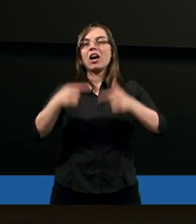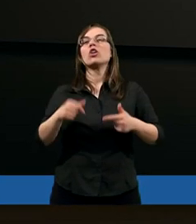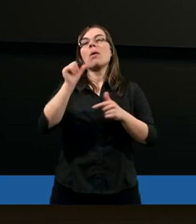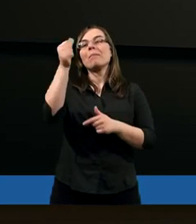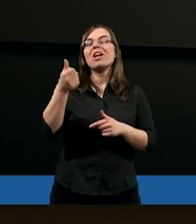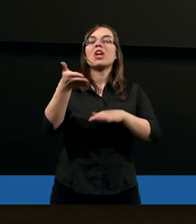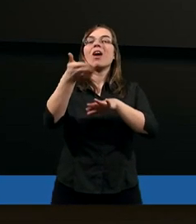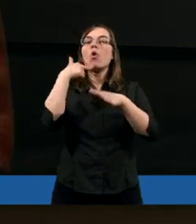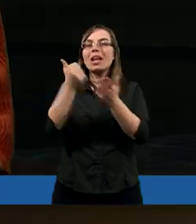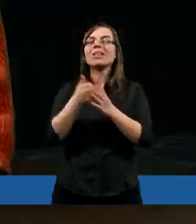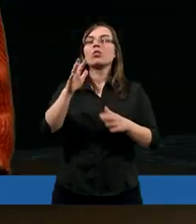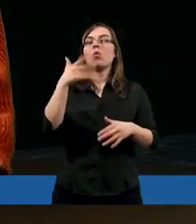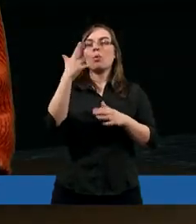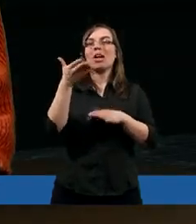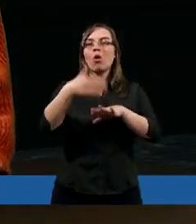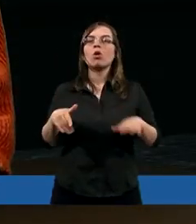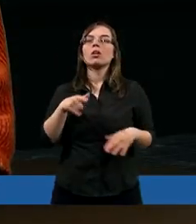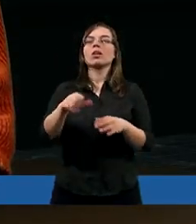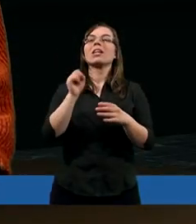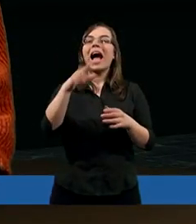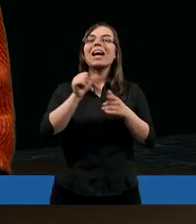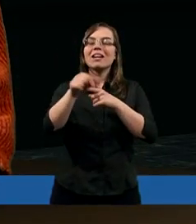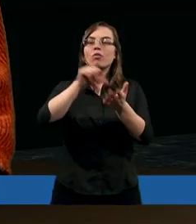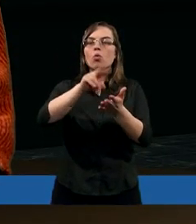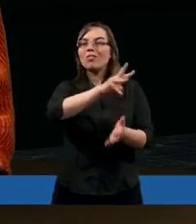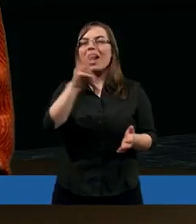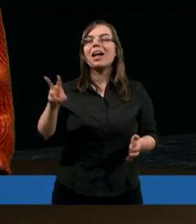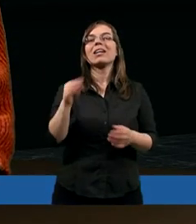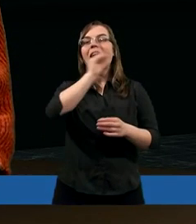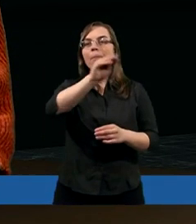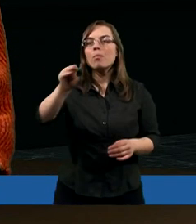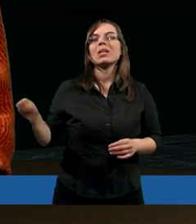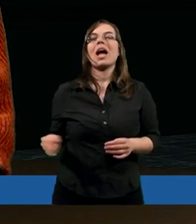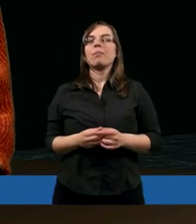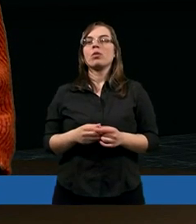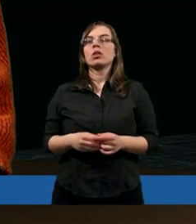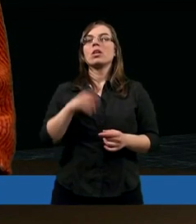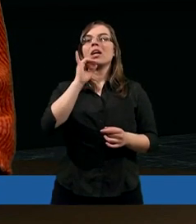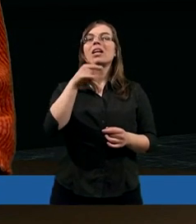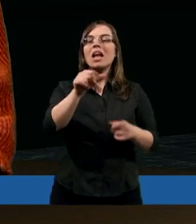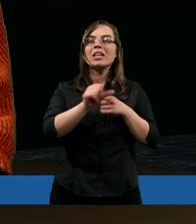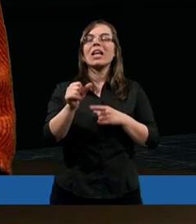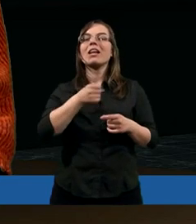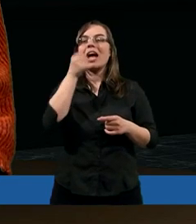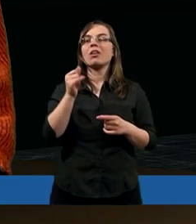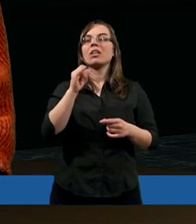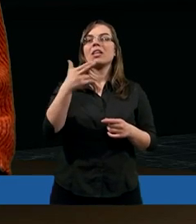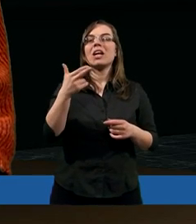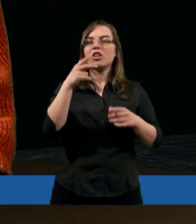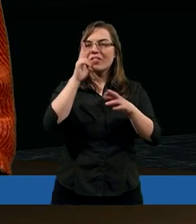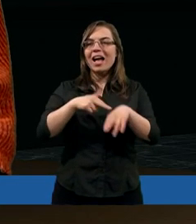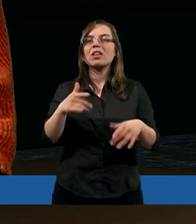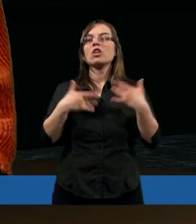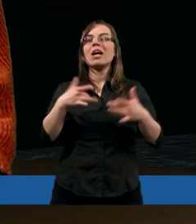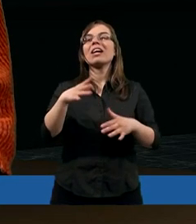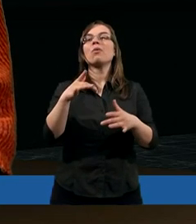pierwszego listu Piotra. Starszych więc wśród was napominam, jako również starszy i świadek